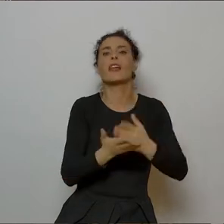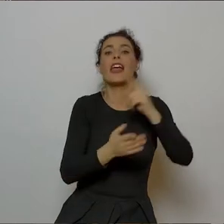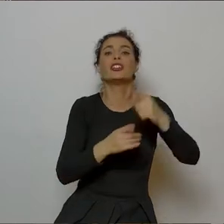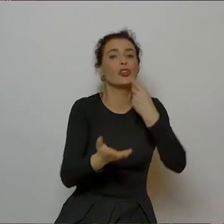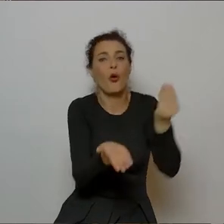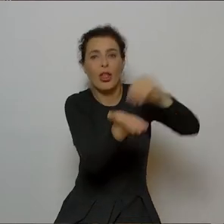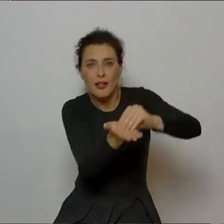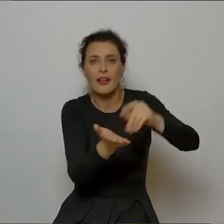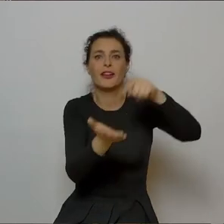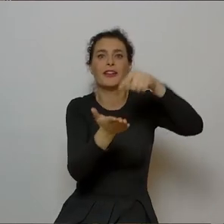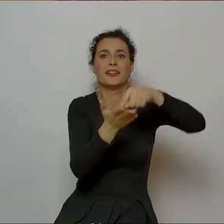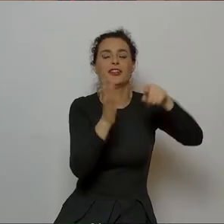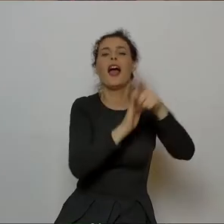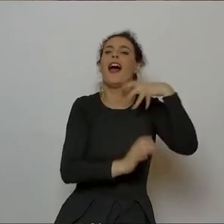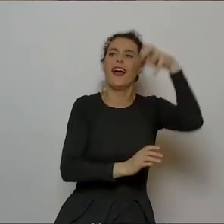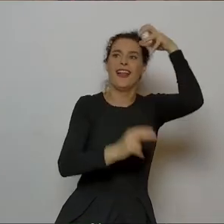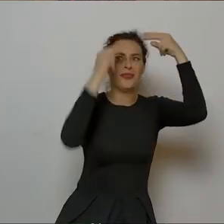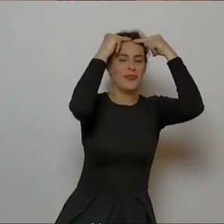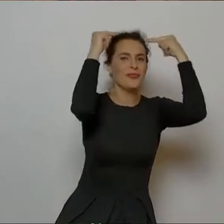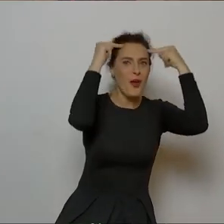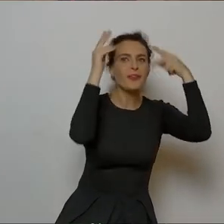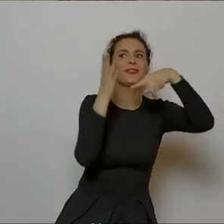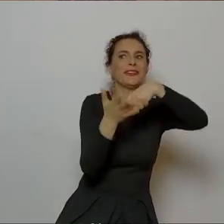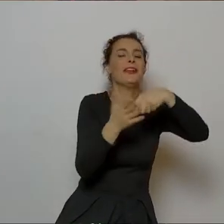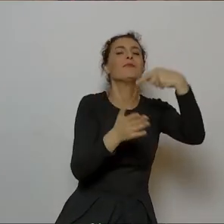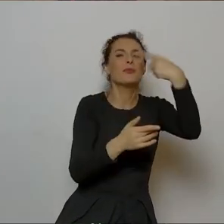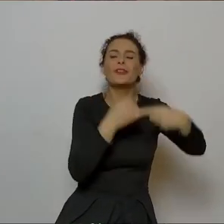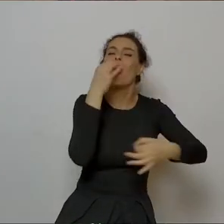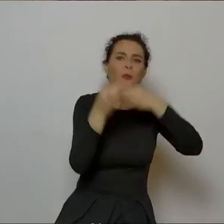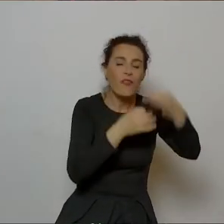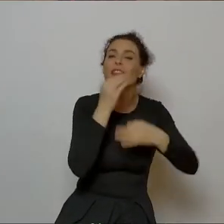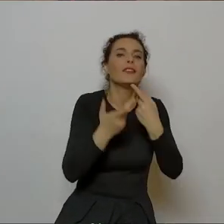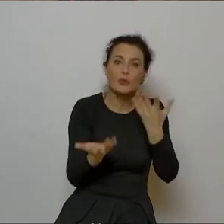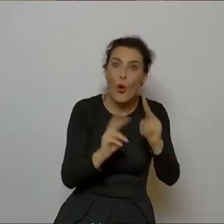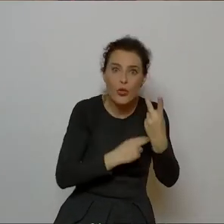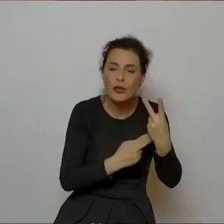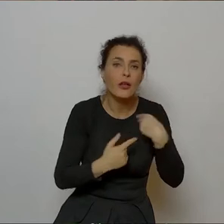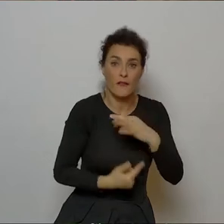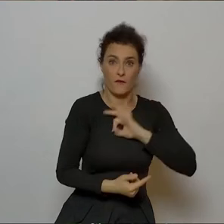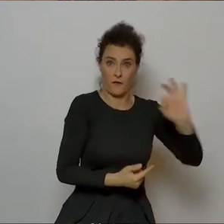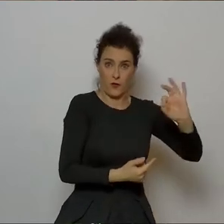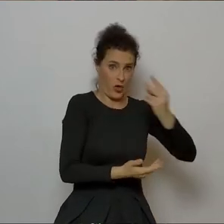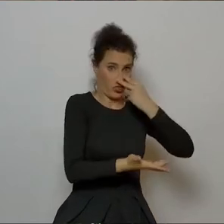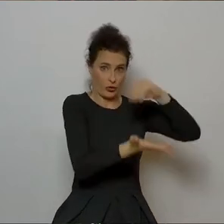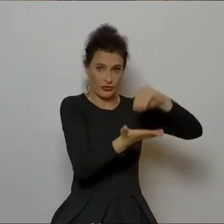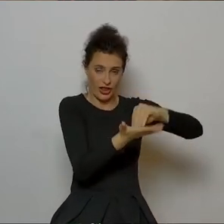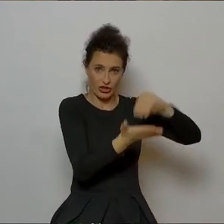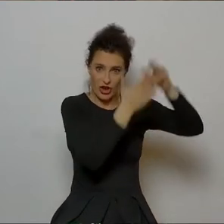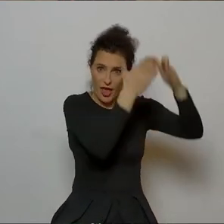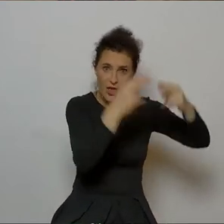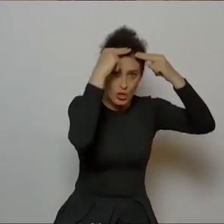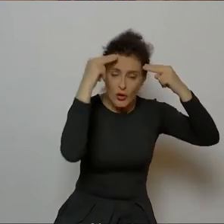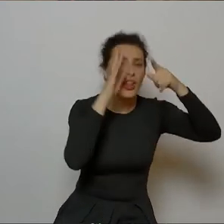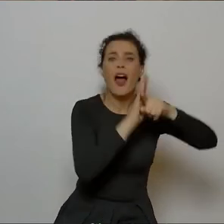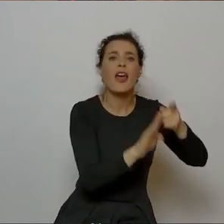podkreślę, że po prostu Norwid mówi tam o tym wszystkim z doświadczenia człowieka, który jeszcze nie